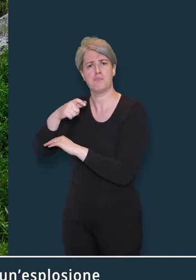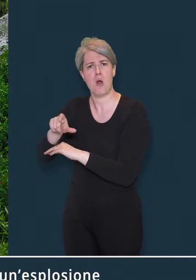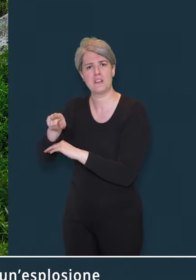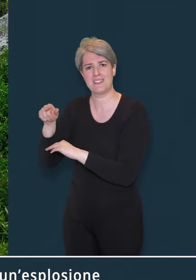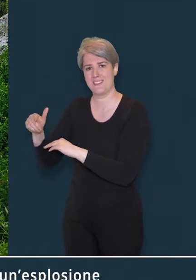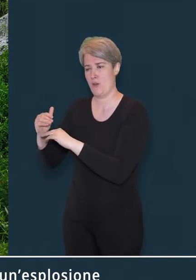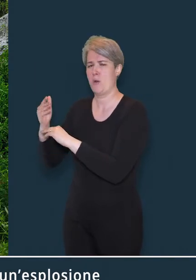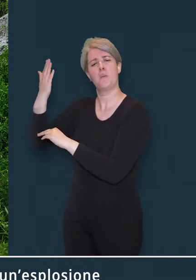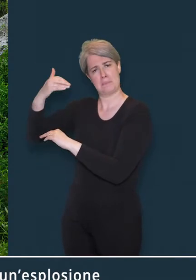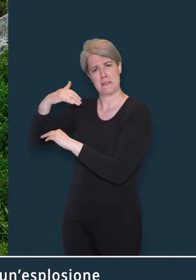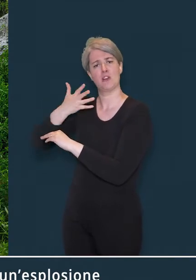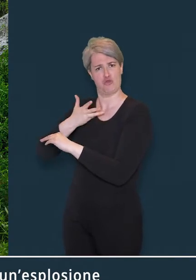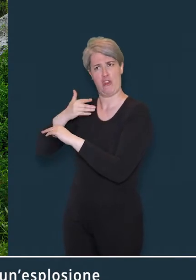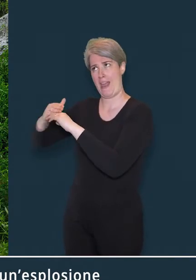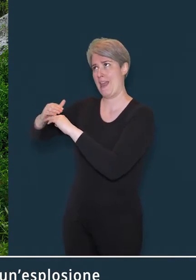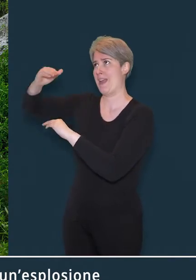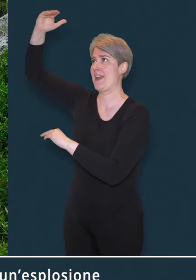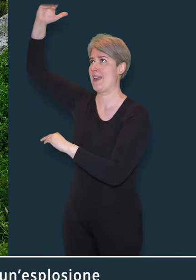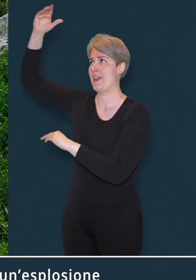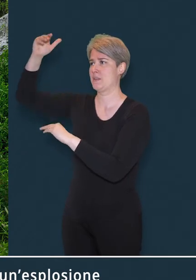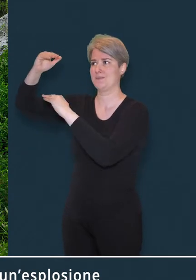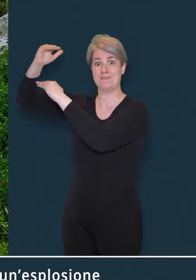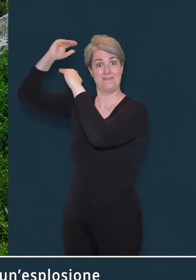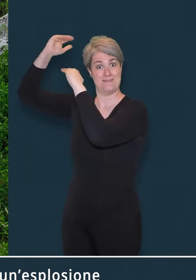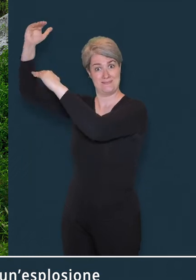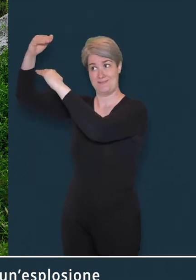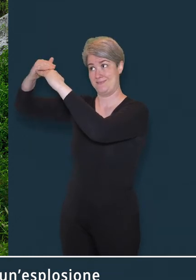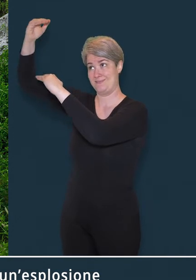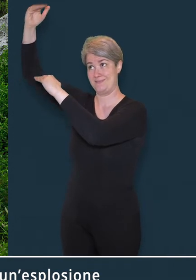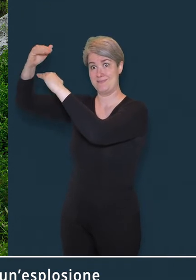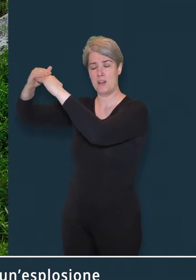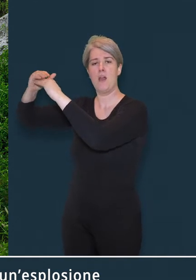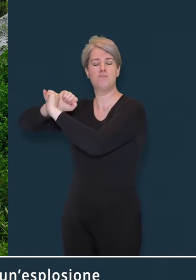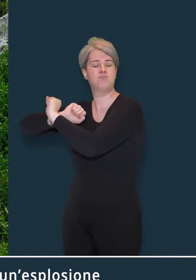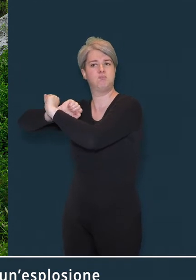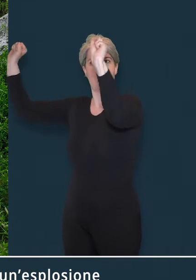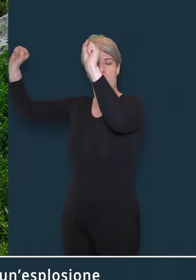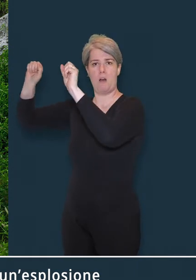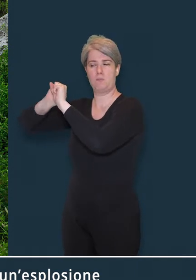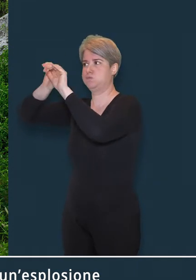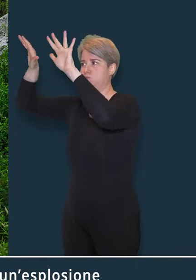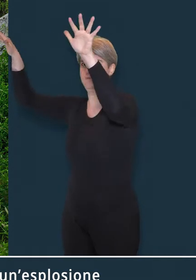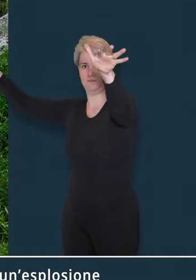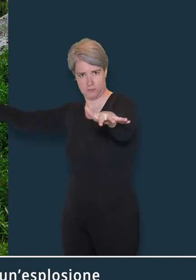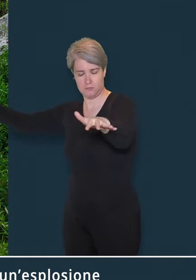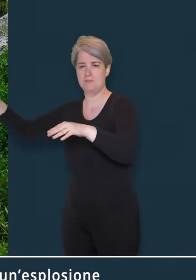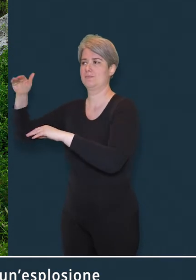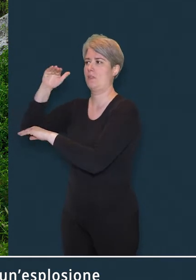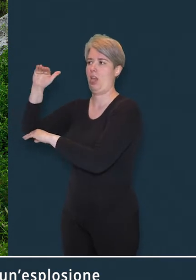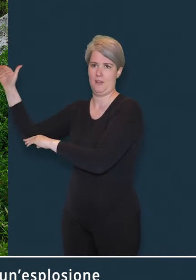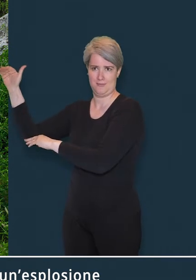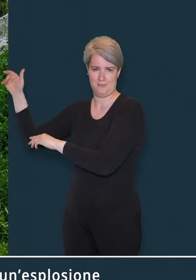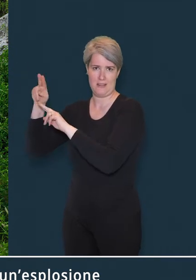abbia assunto la forma attuale per un'esplosione che ne ha distrutto la parte sommitale.